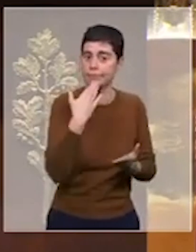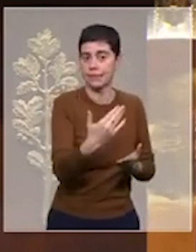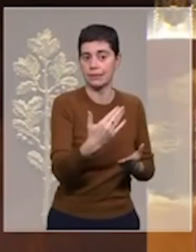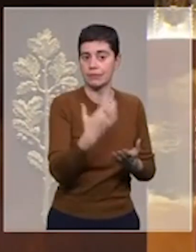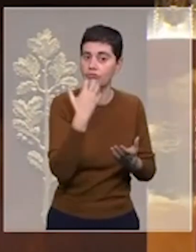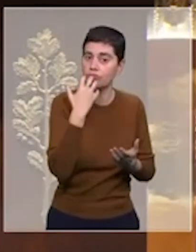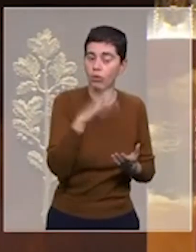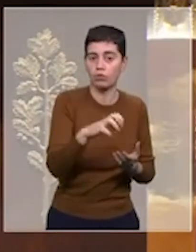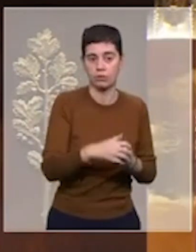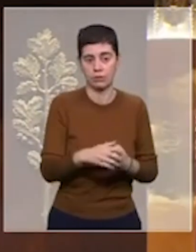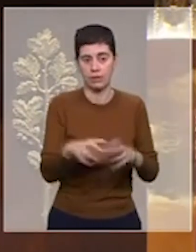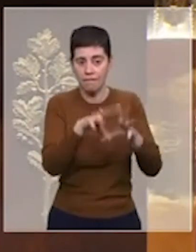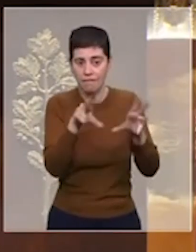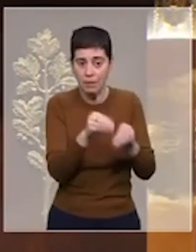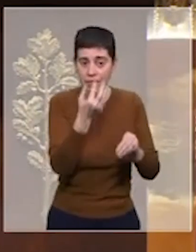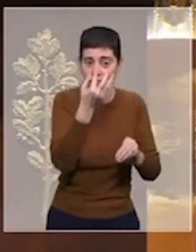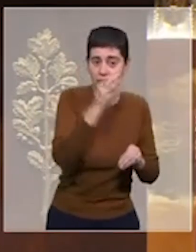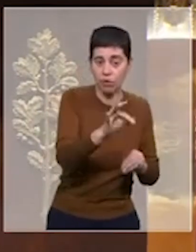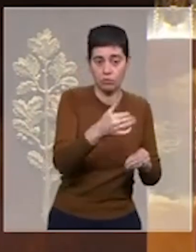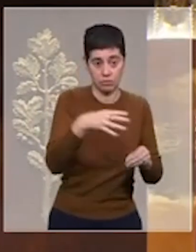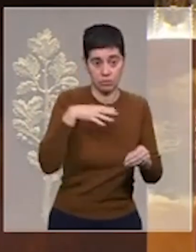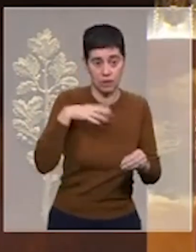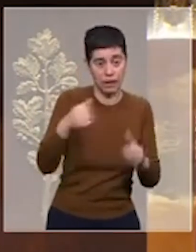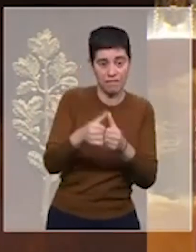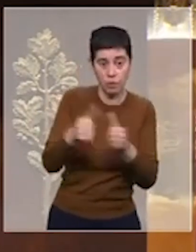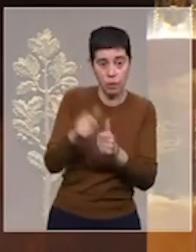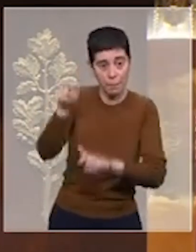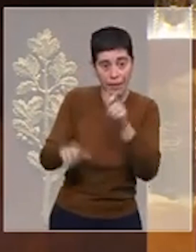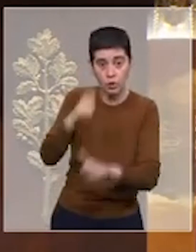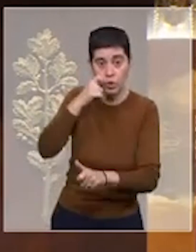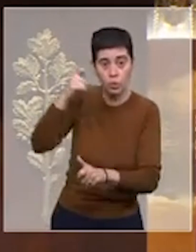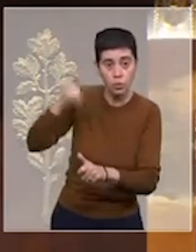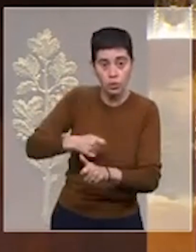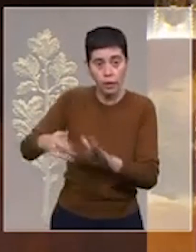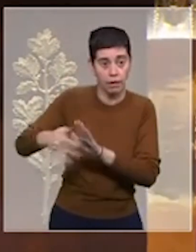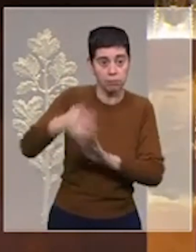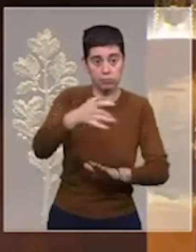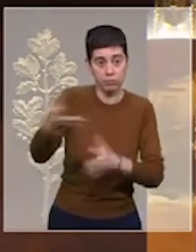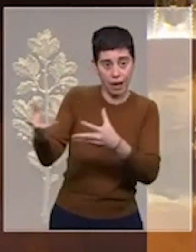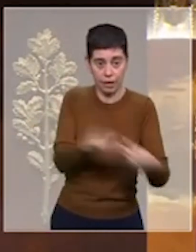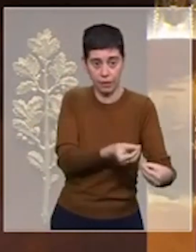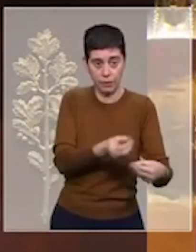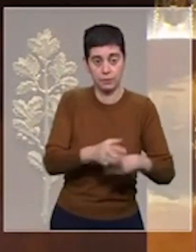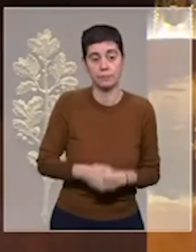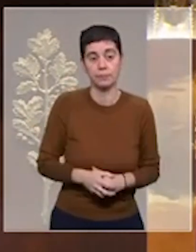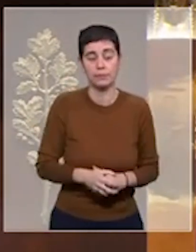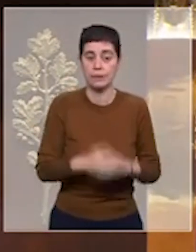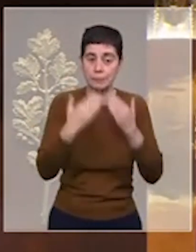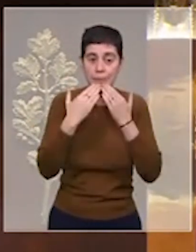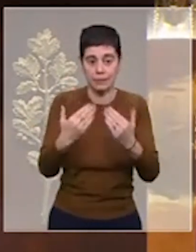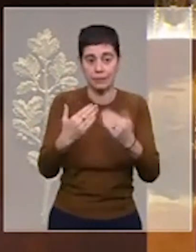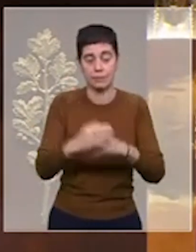toutes les familles françaises qui ont accueilli les Ukrainiens. Je les remercie